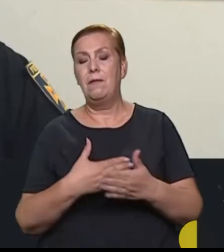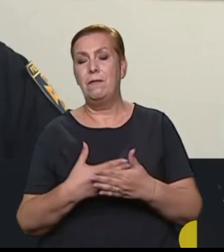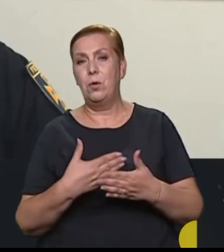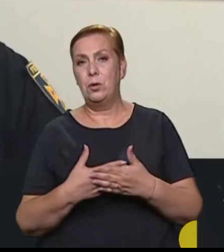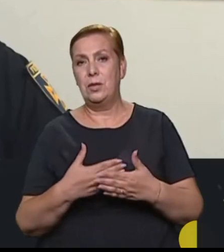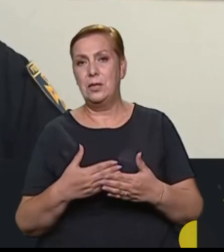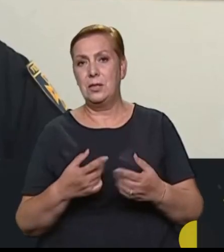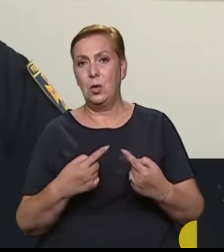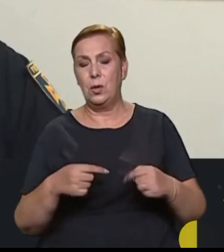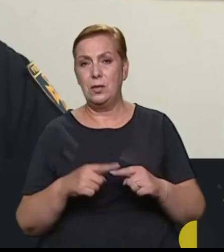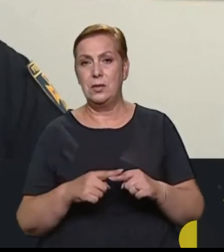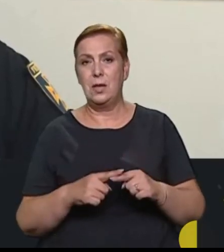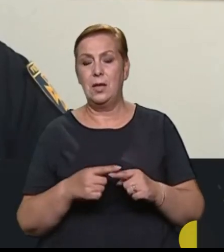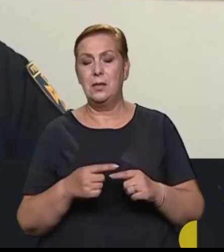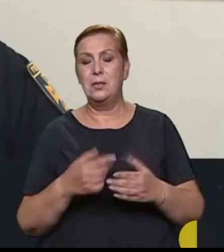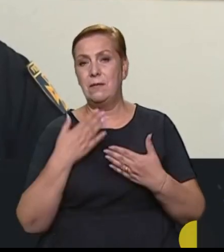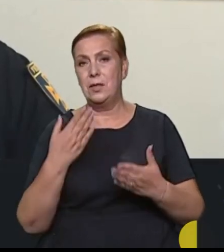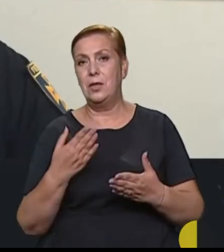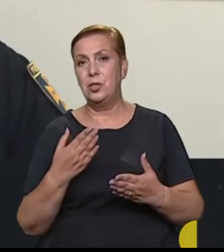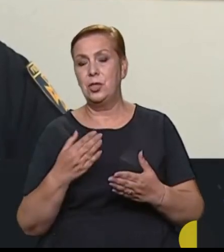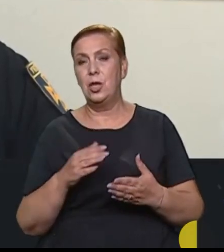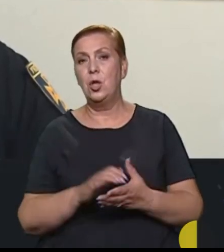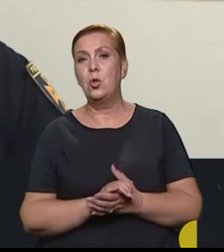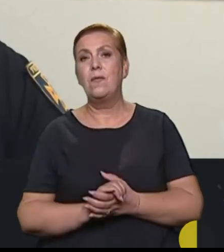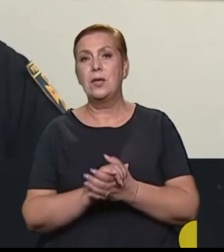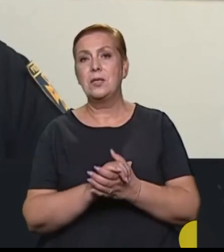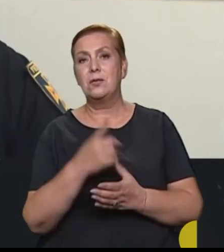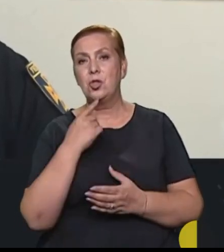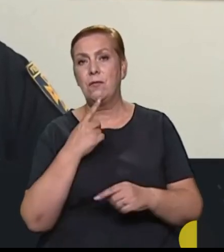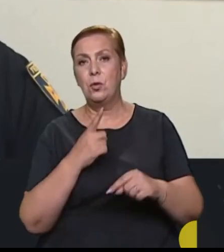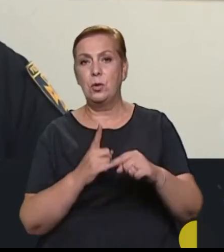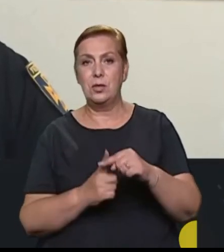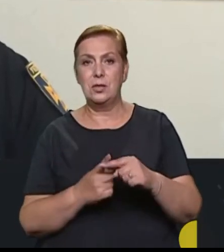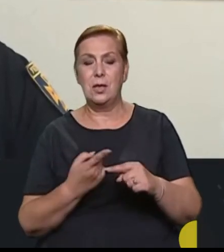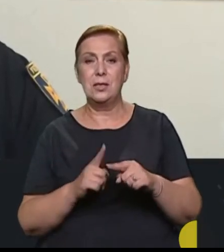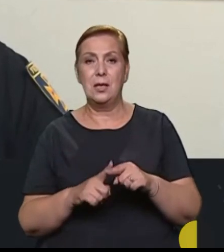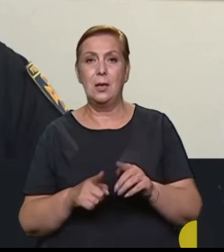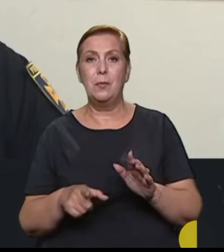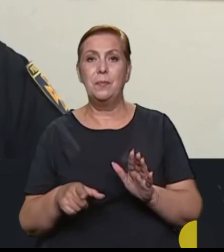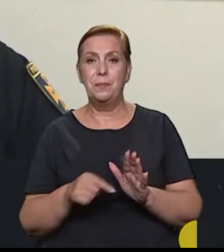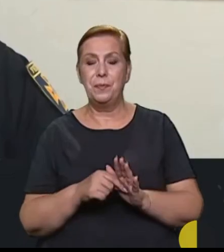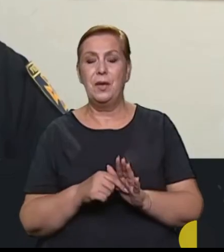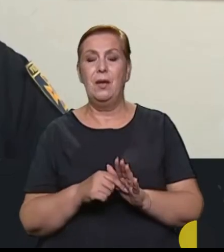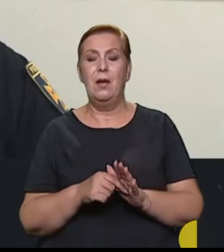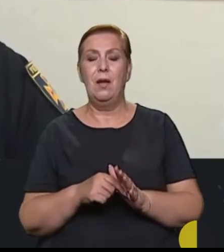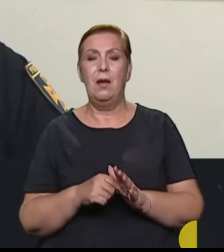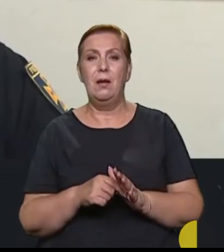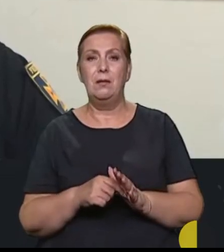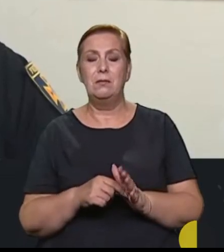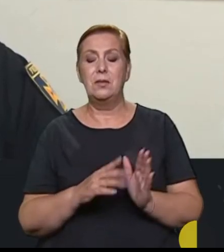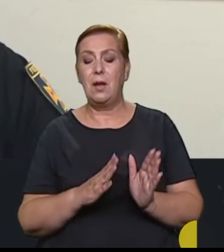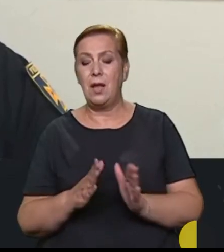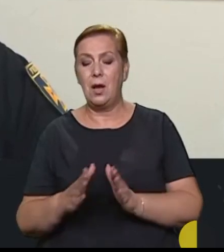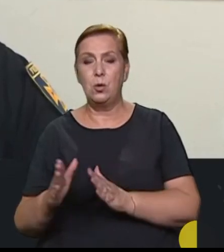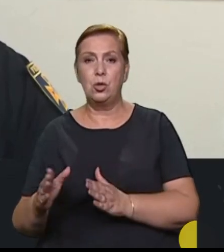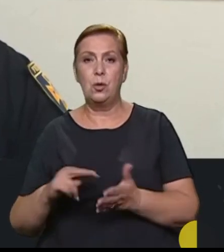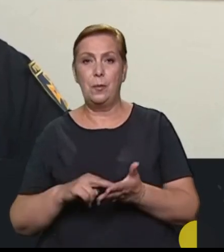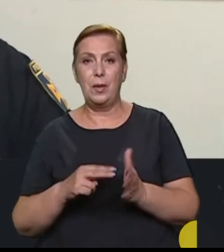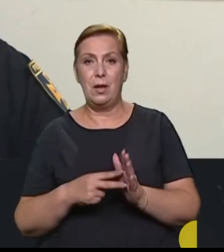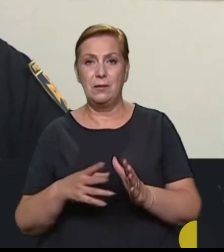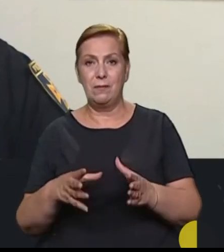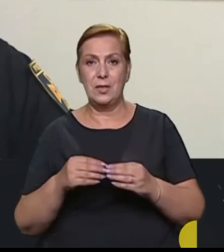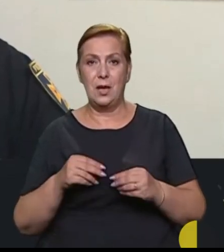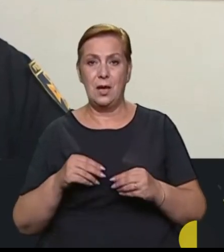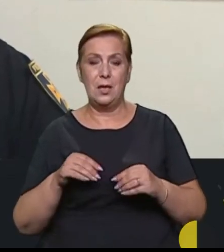Червоного Христа, з яким у нас налагоджений план взаємодії. Вони долучаються до масштабних надзвичайних ситуацій.